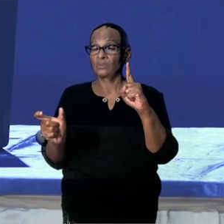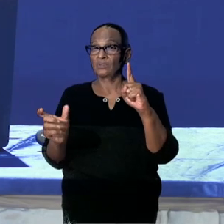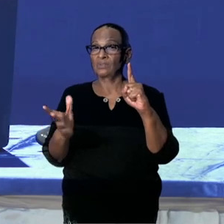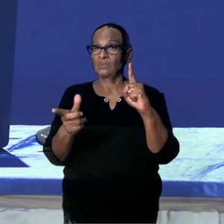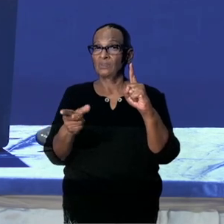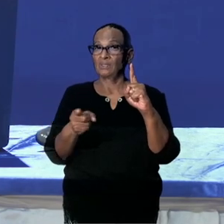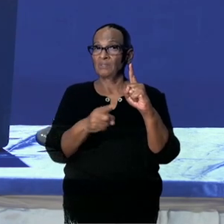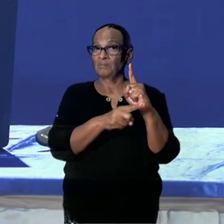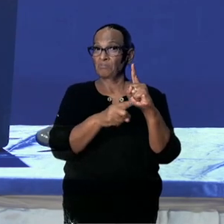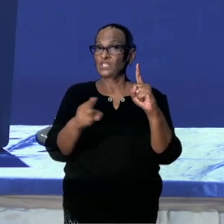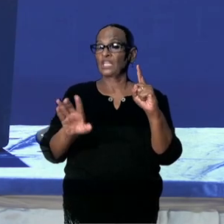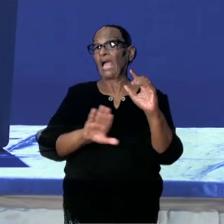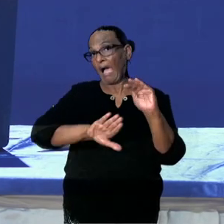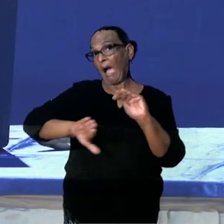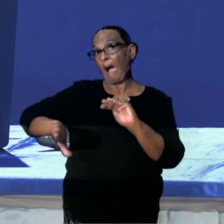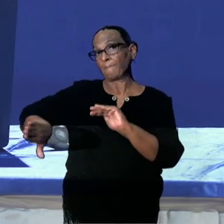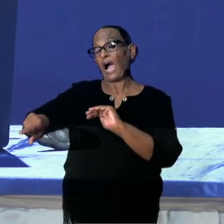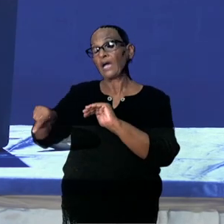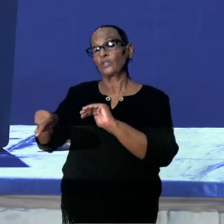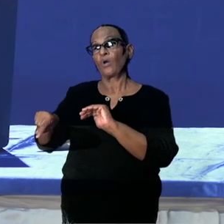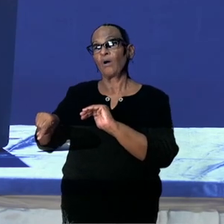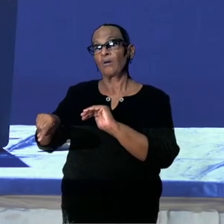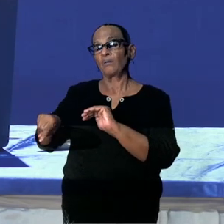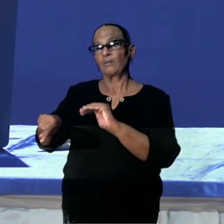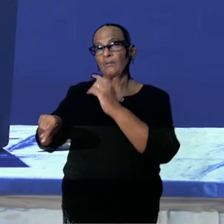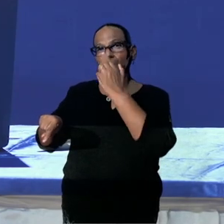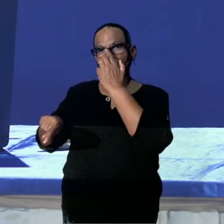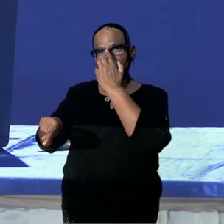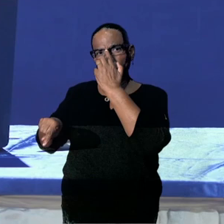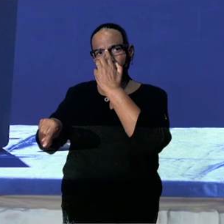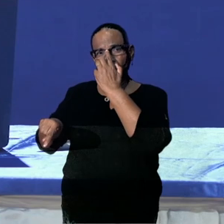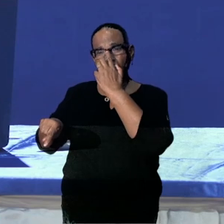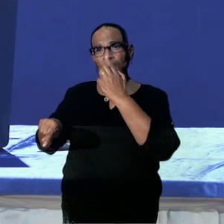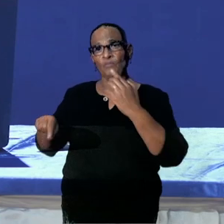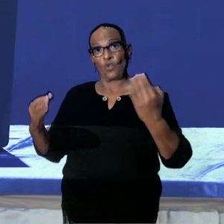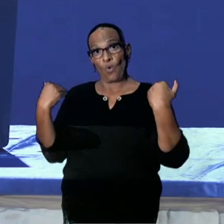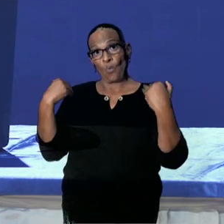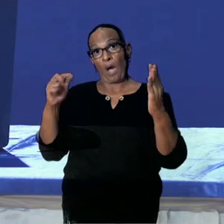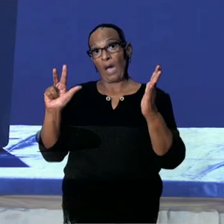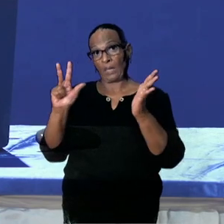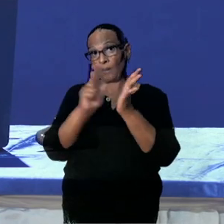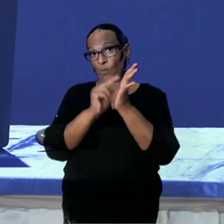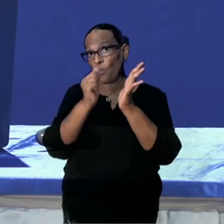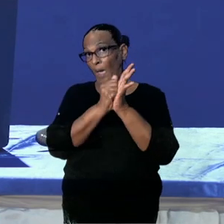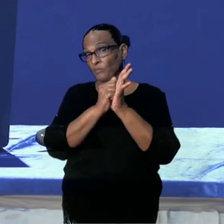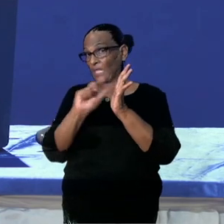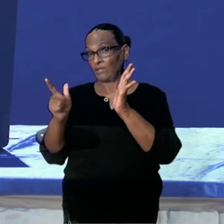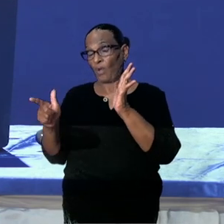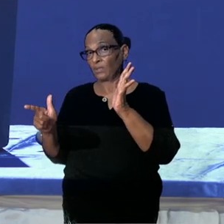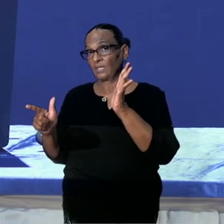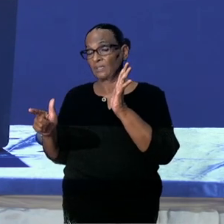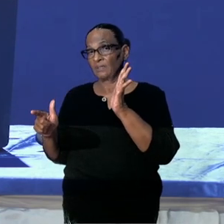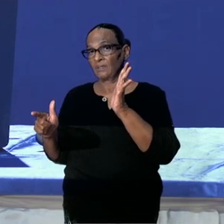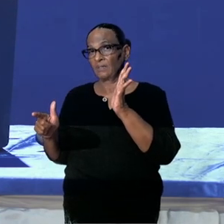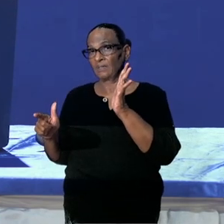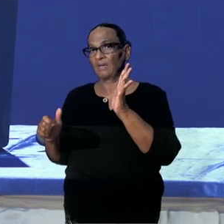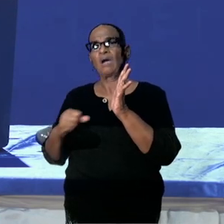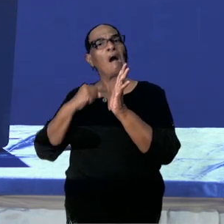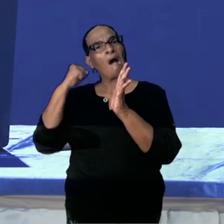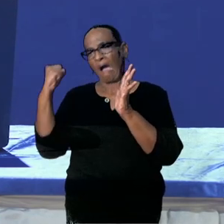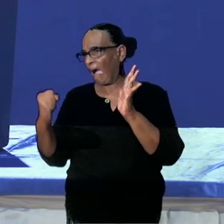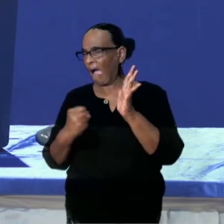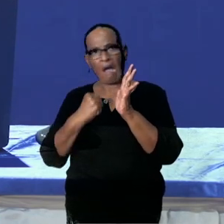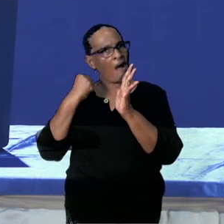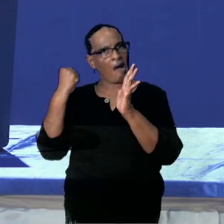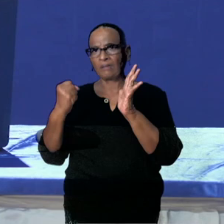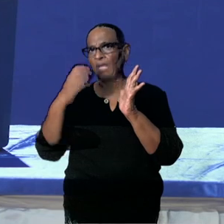nog in isolatie zijn. En waarom het niet op de website is? Het is niet op de website. Er was altijd een probleem om